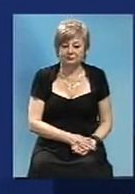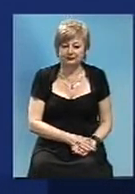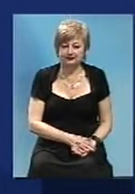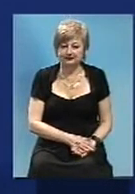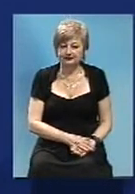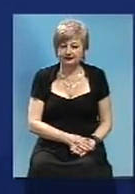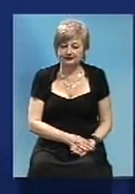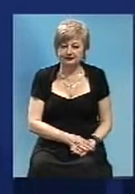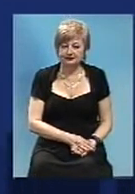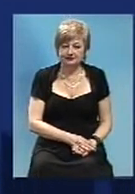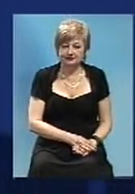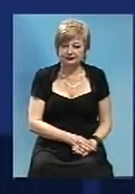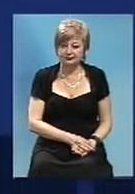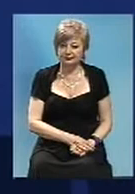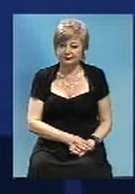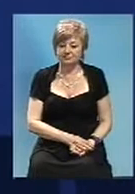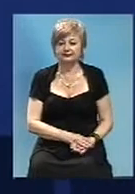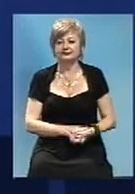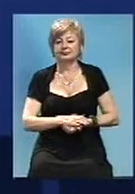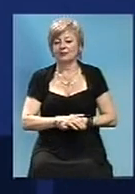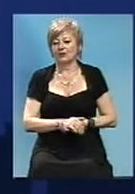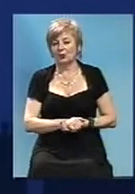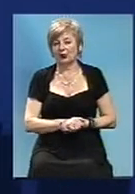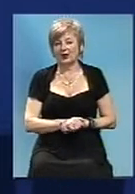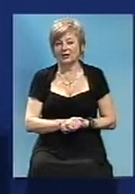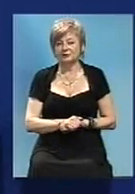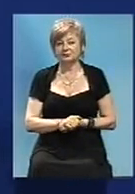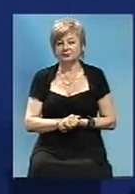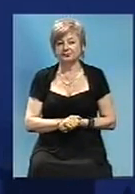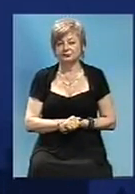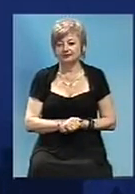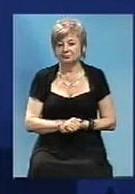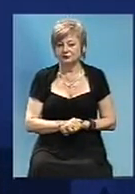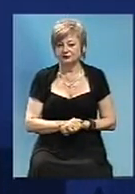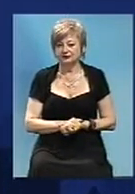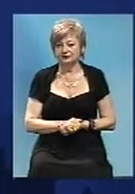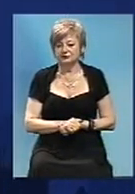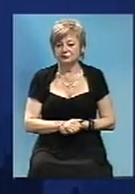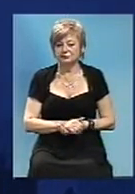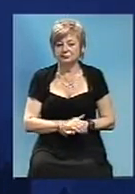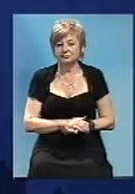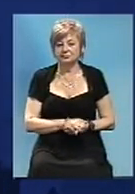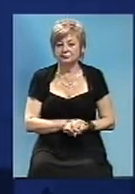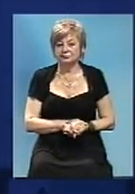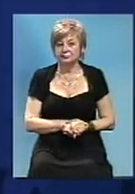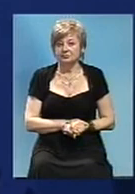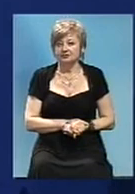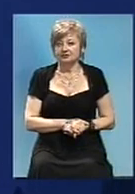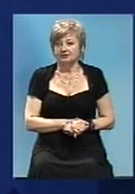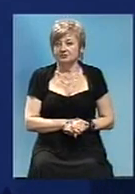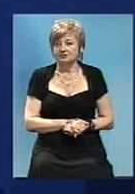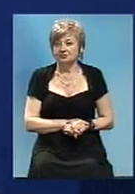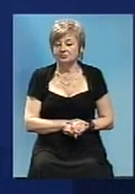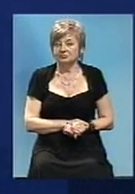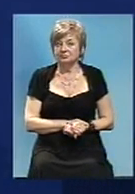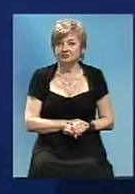відповідь, на містні власні. Относительно субвінці господарства, вопрос спорний на сьогоднішній